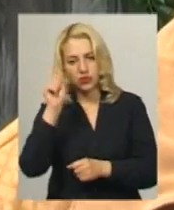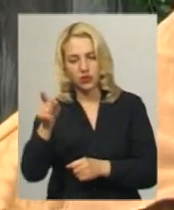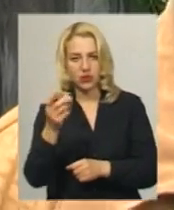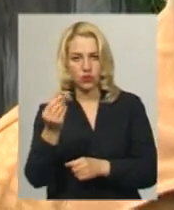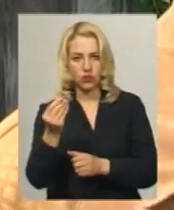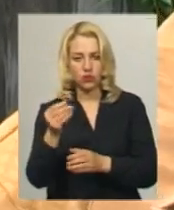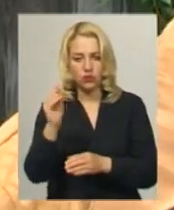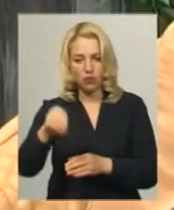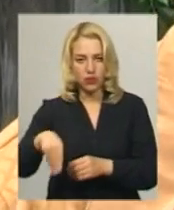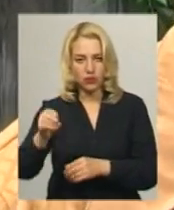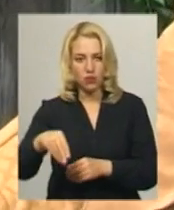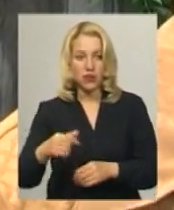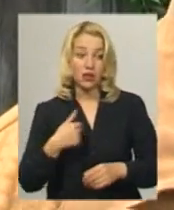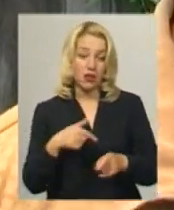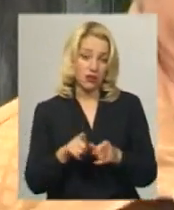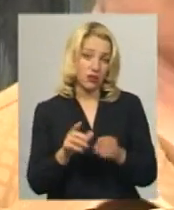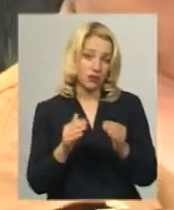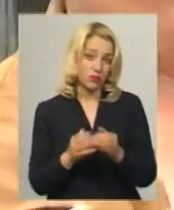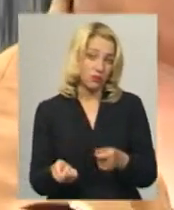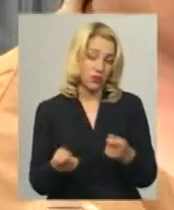руках, вони куди їм треба, туди й витрачають.